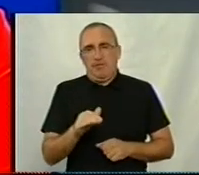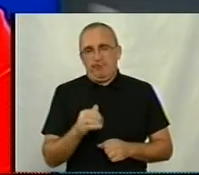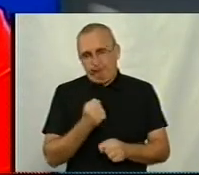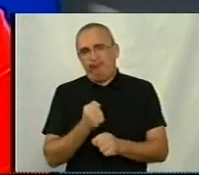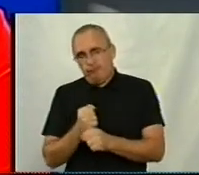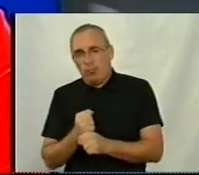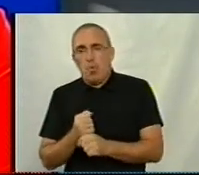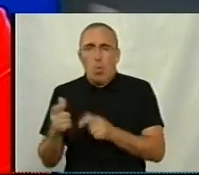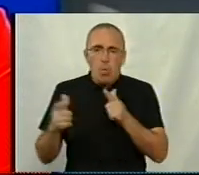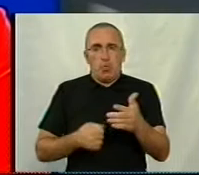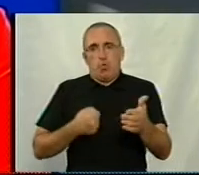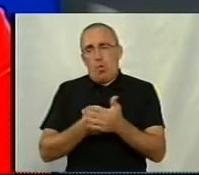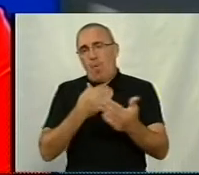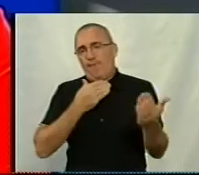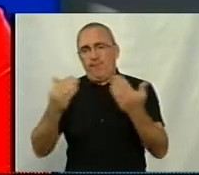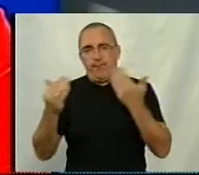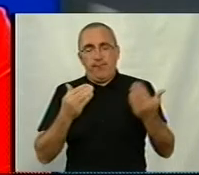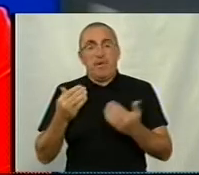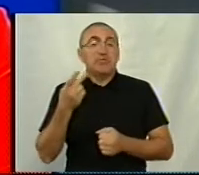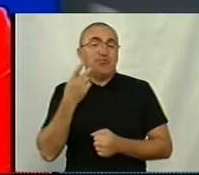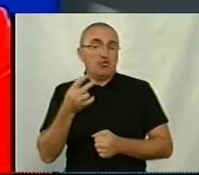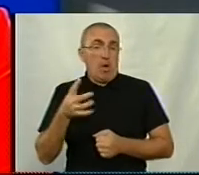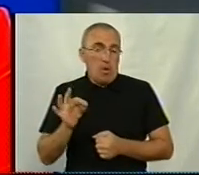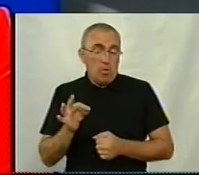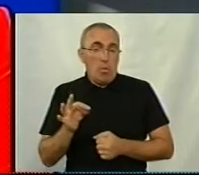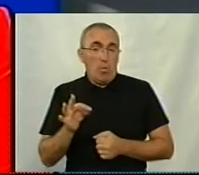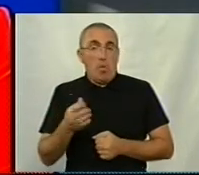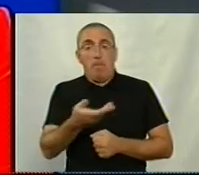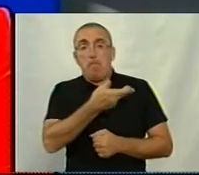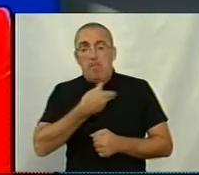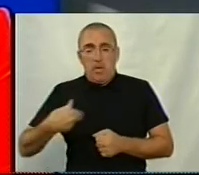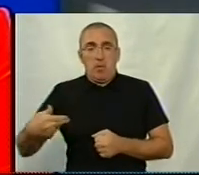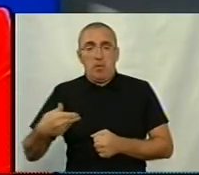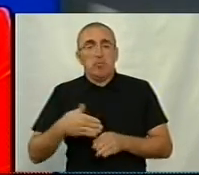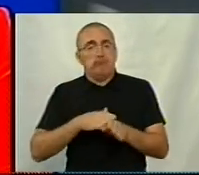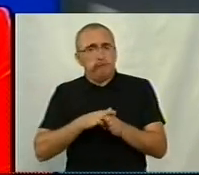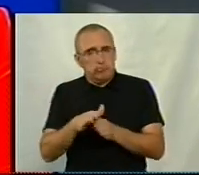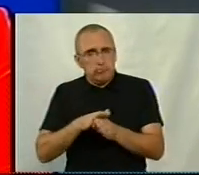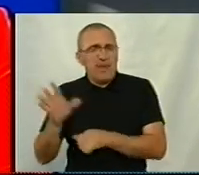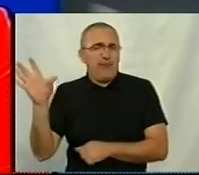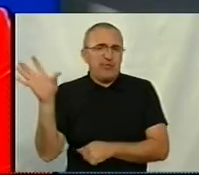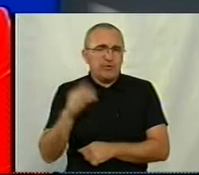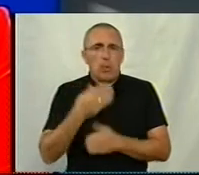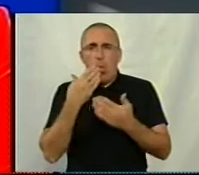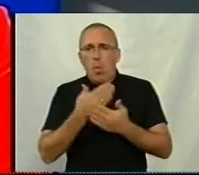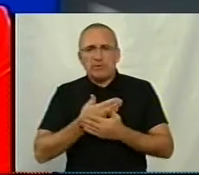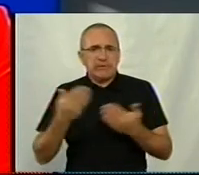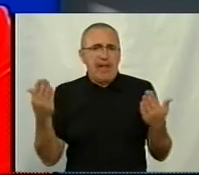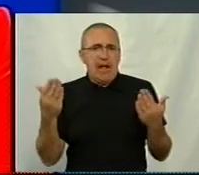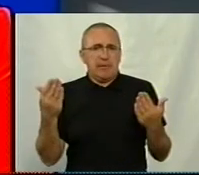готуємося до виставки. Крім того, звичайно, ми застосовуємо всі останні